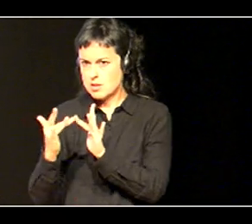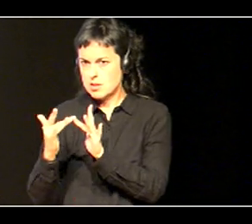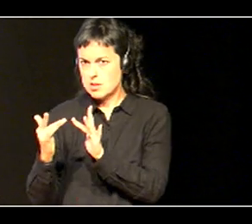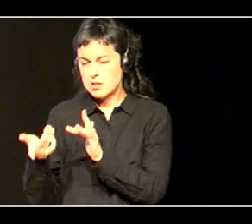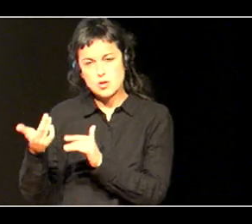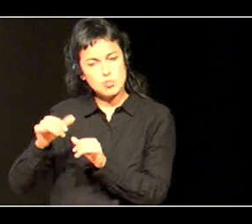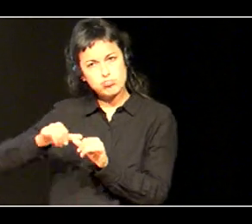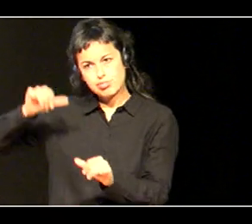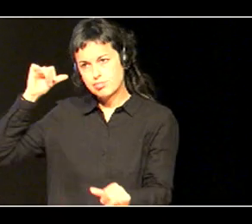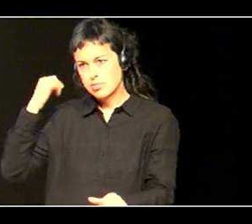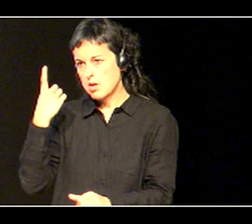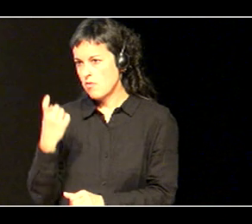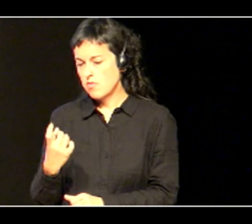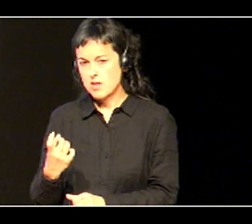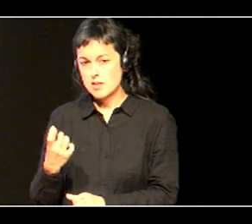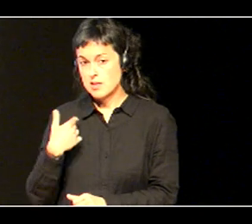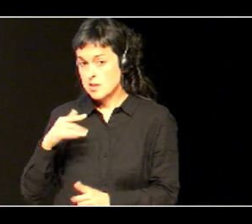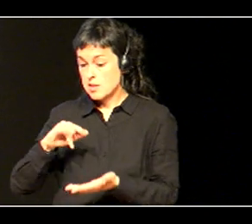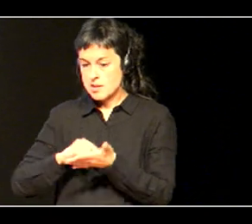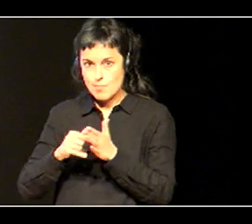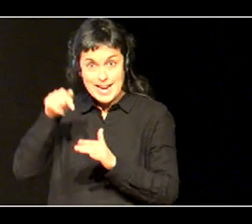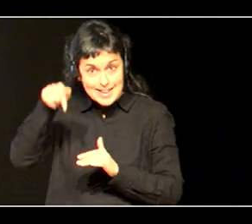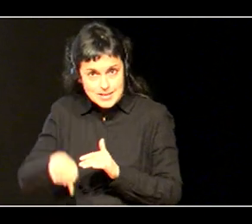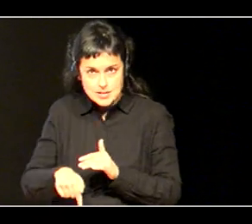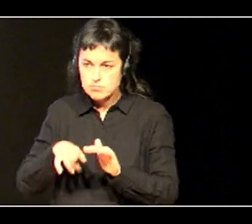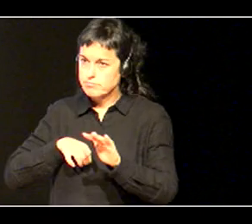pendiente que creemos en este plan que debemos desarrollar